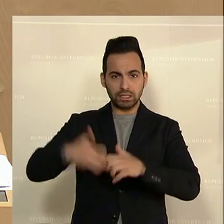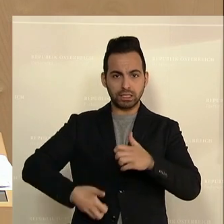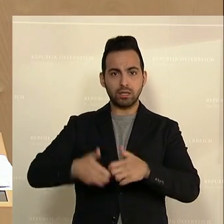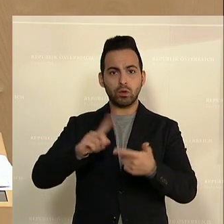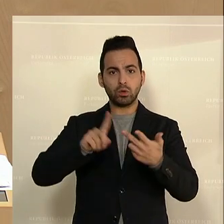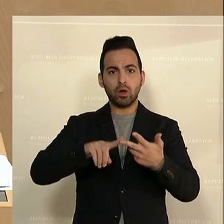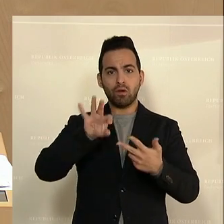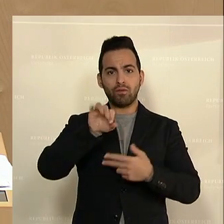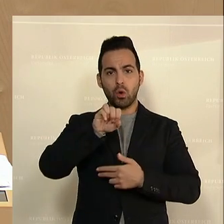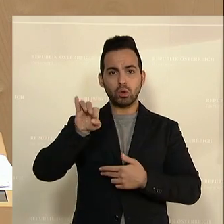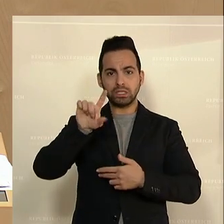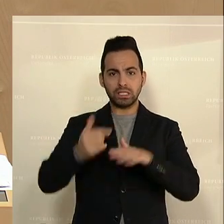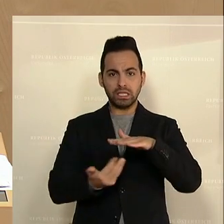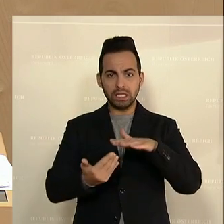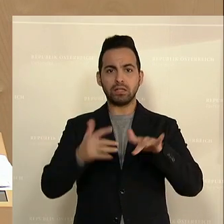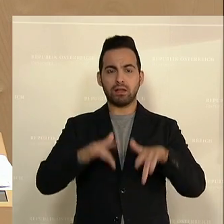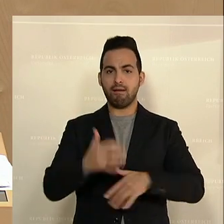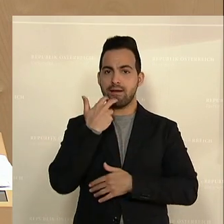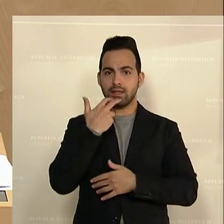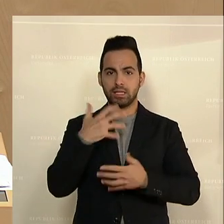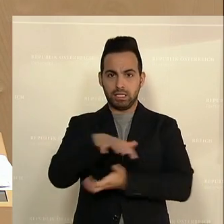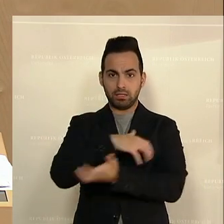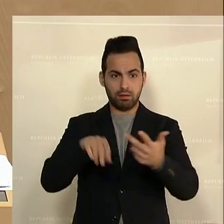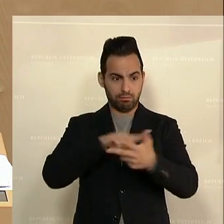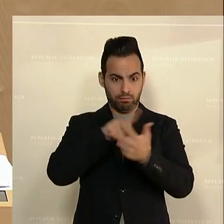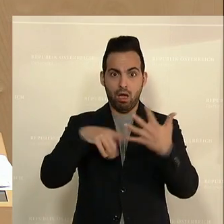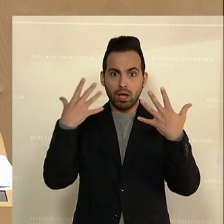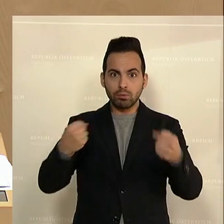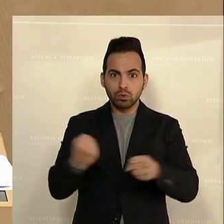fossilgetriebene Inflation und die Energiekrise, das ist wirklich sehenswert, was hier gelungen ist.